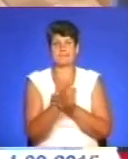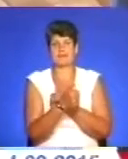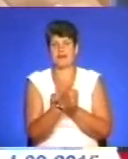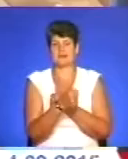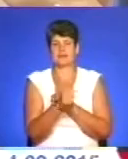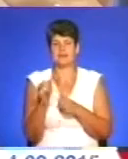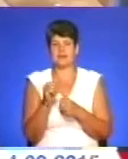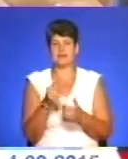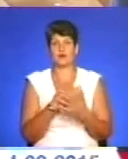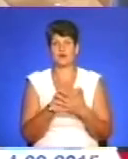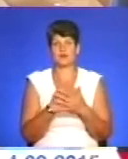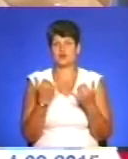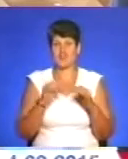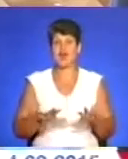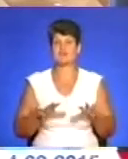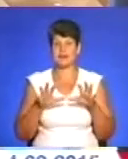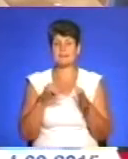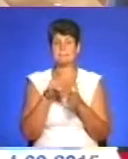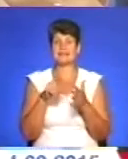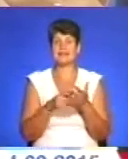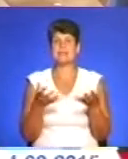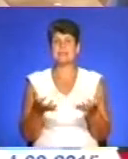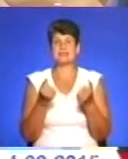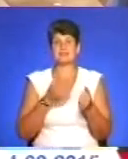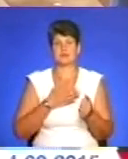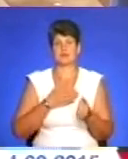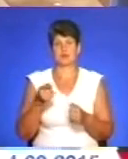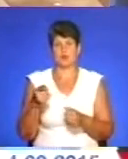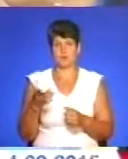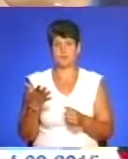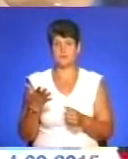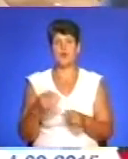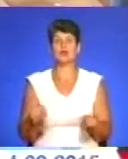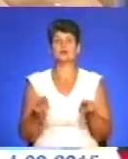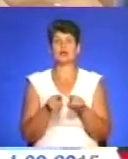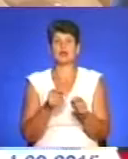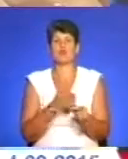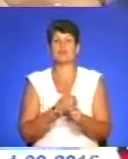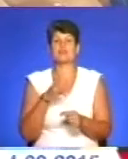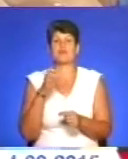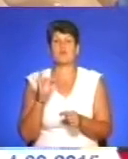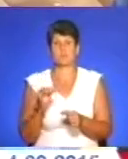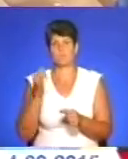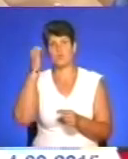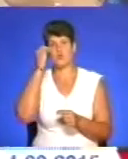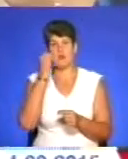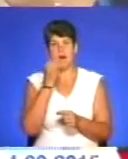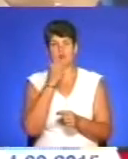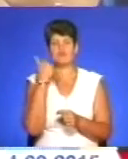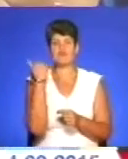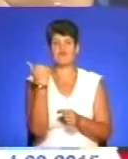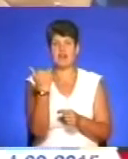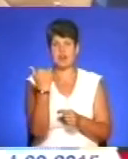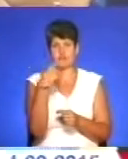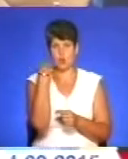навіть громадянин цього дня Австралії, питання підтримки нашого Тернопілля. Одночасто хотів би також подякувати вашій